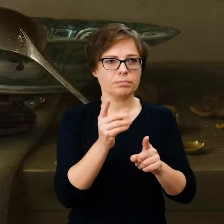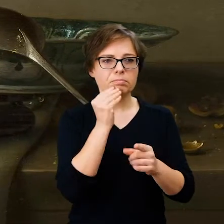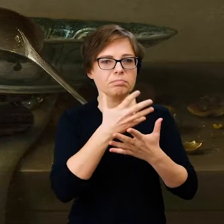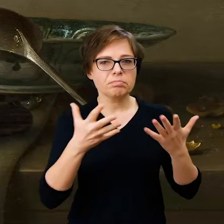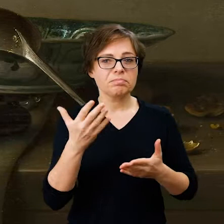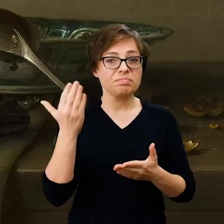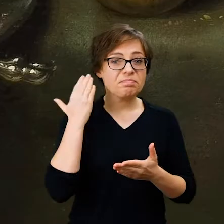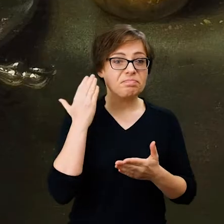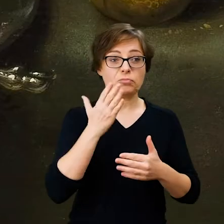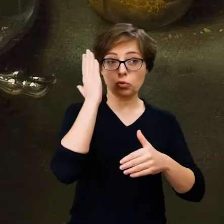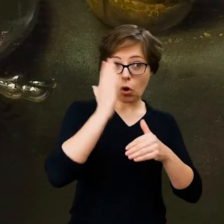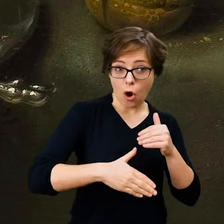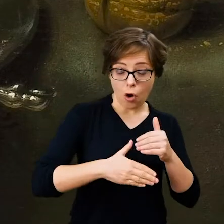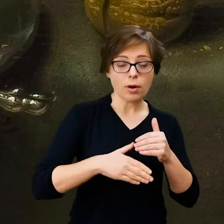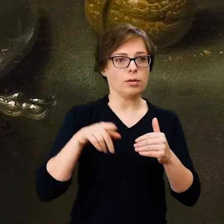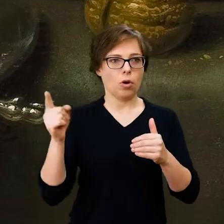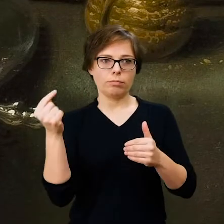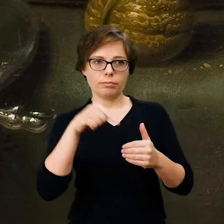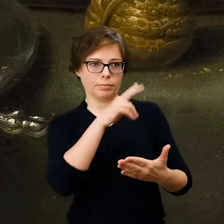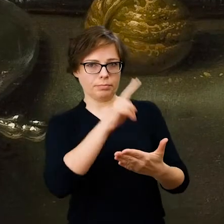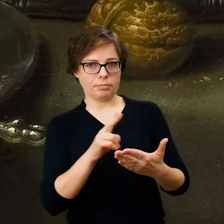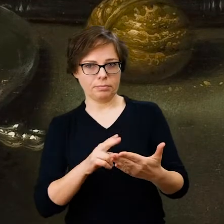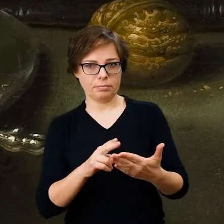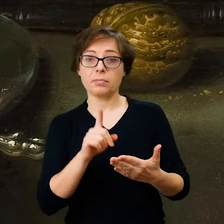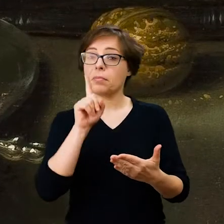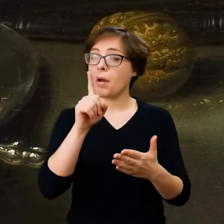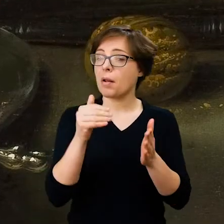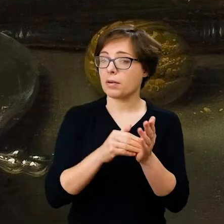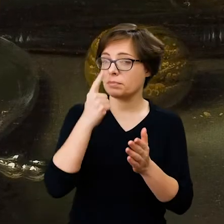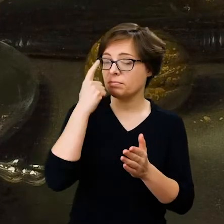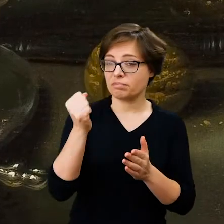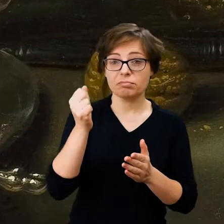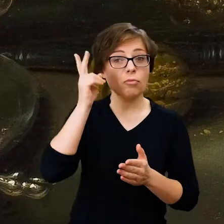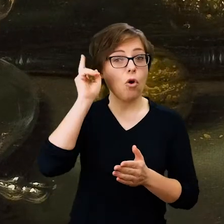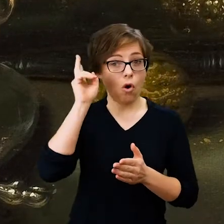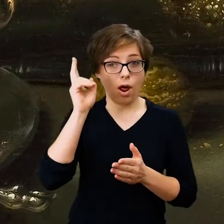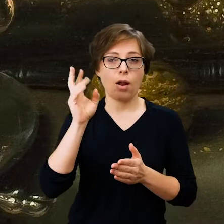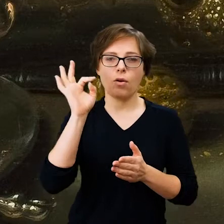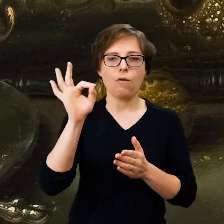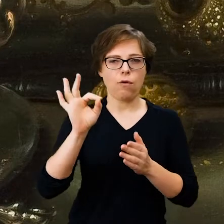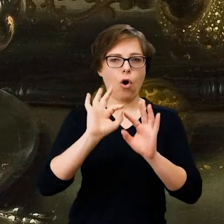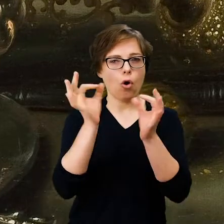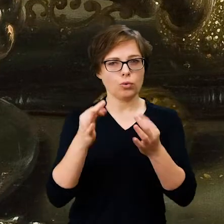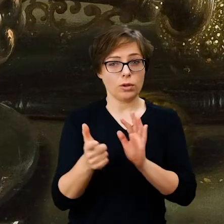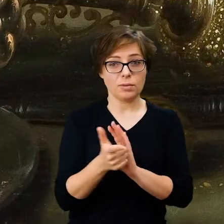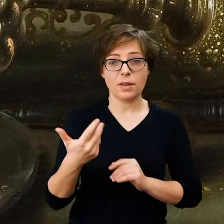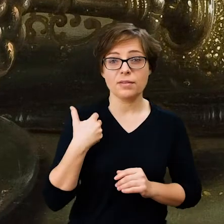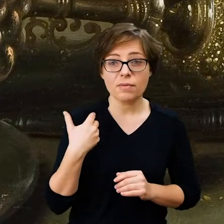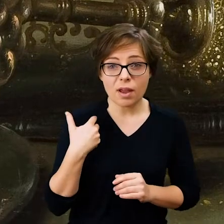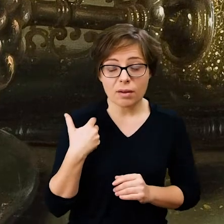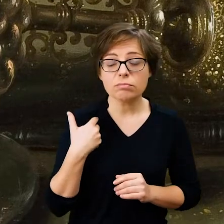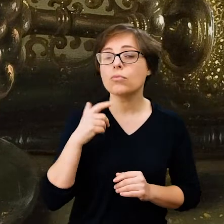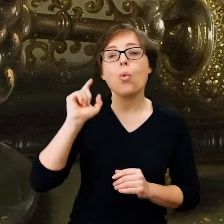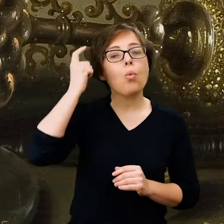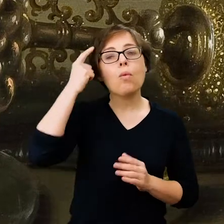uczty albo pozostałości po tej uczcie. Jednak musimy pamiętać, że sztuka holenderska XVII wieku przede